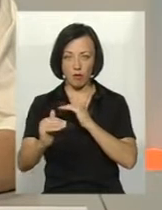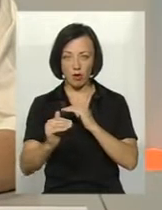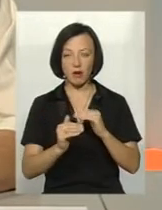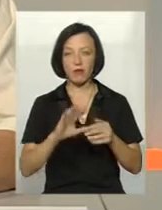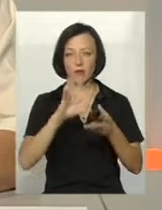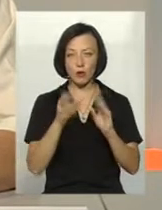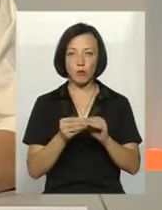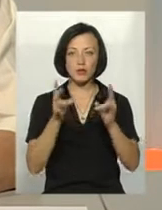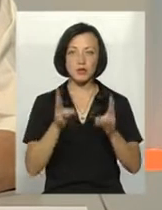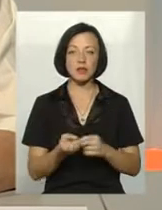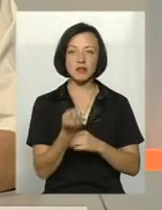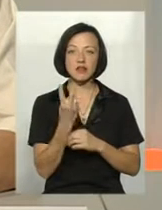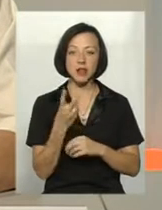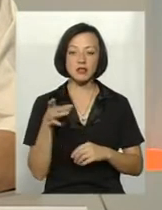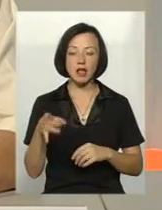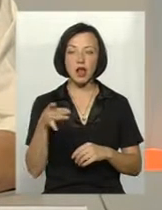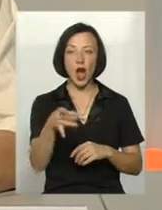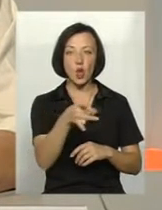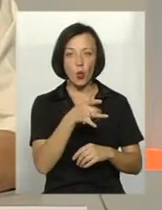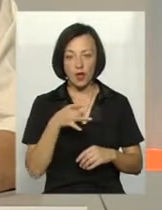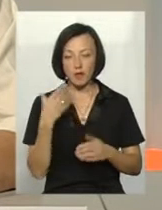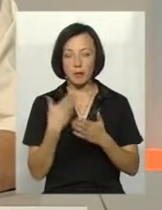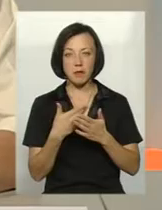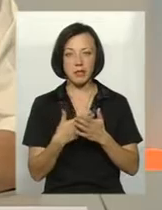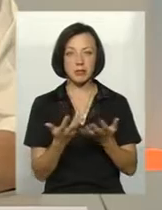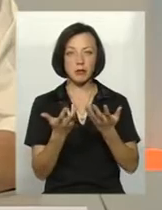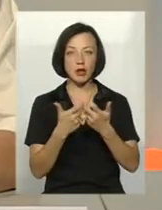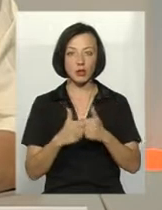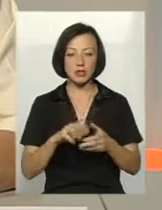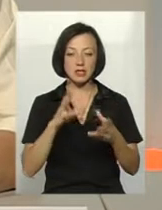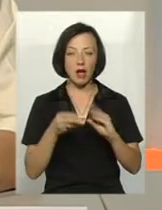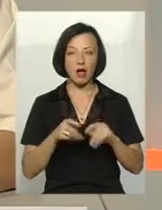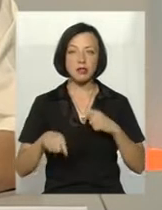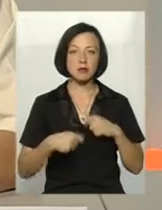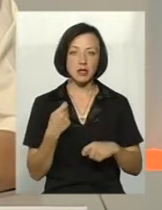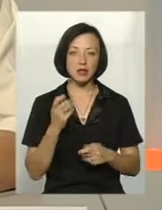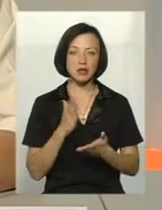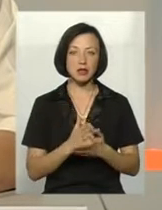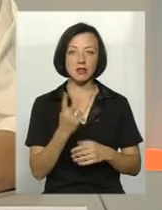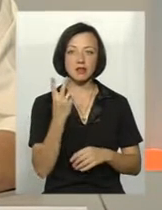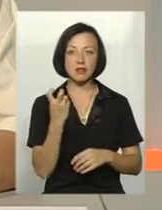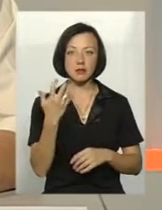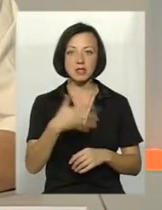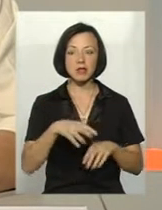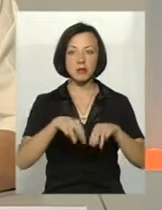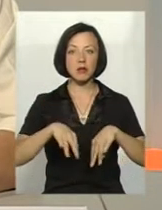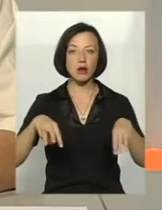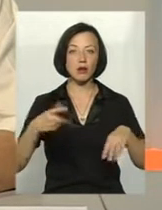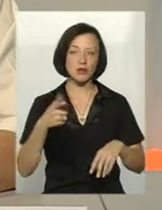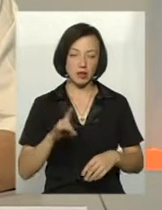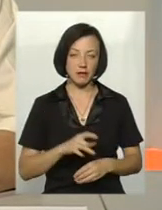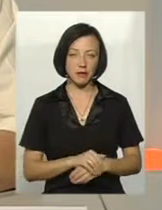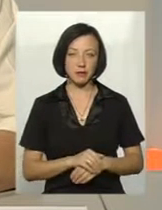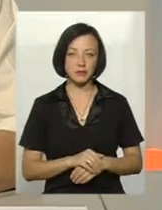від негоди постраждало 12 районів області, і за приблизними підрахунками загальні збитки становлять майже 250 мільйонів гривень.